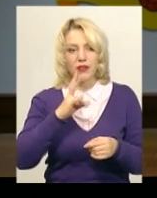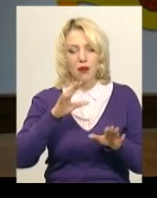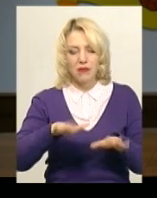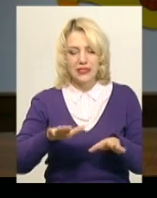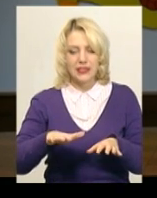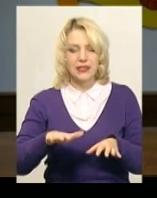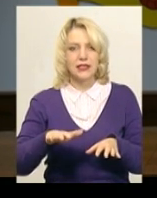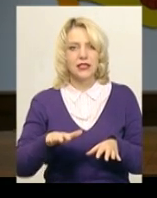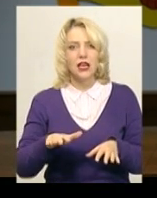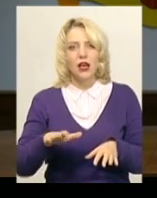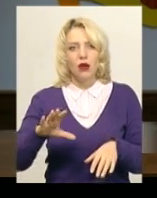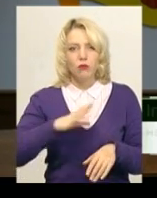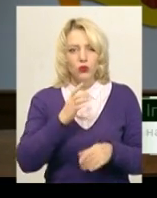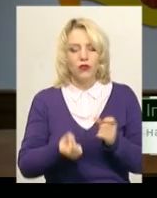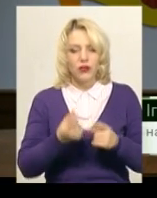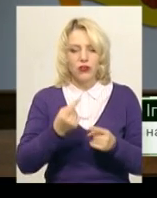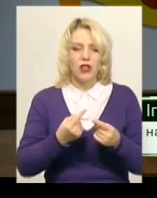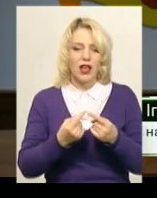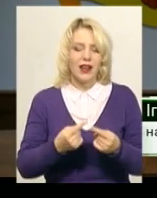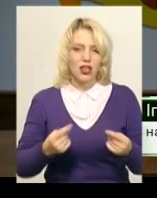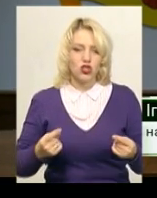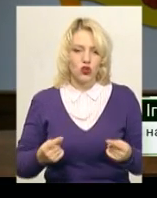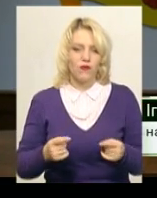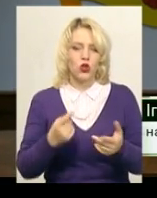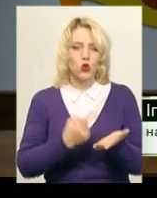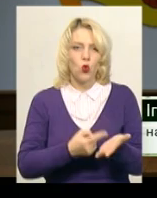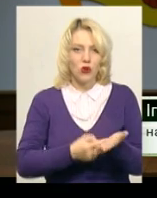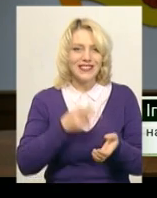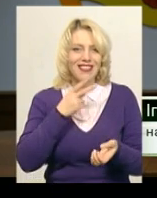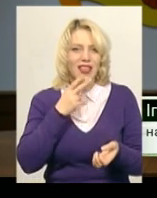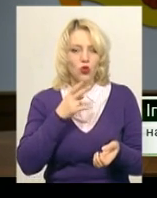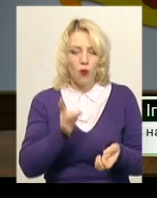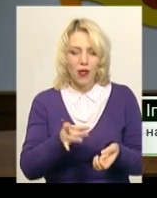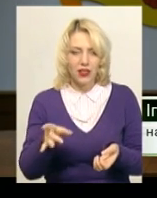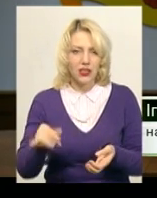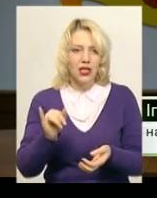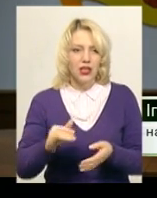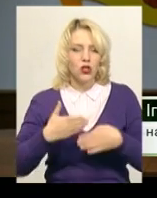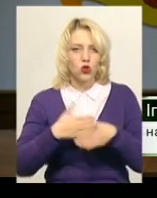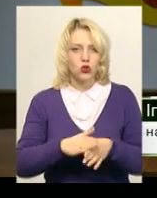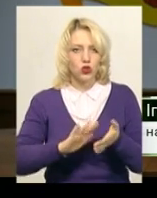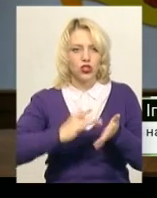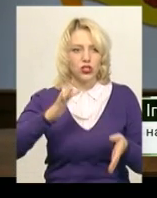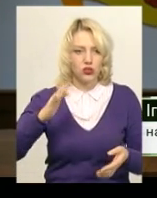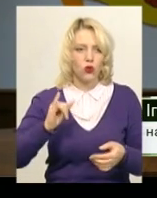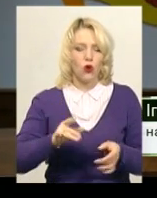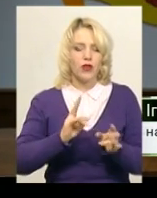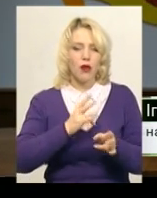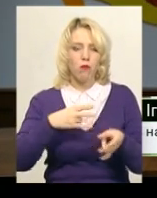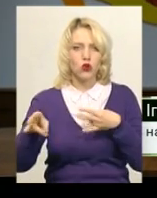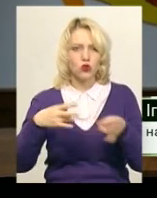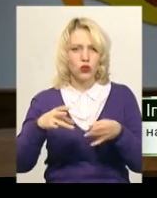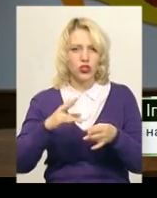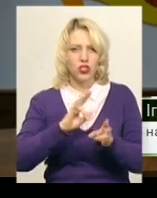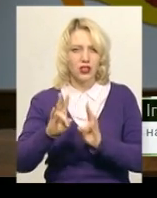речові докази, кілька недополків, і фактично розтрощене скло і пошкоджена стела.